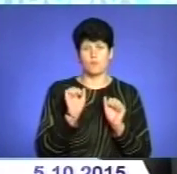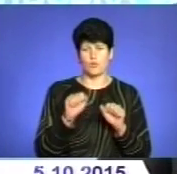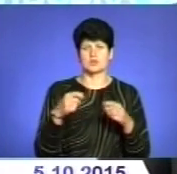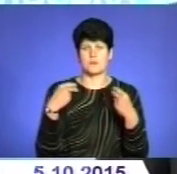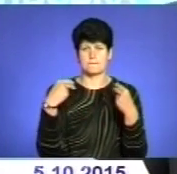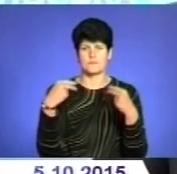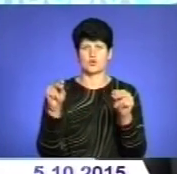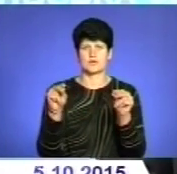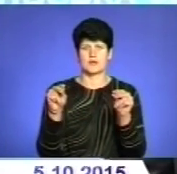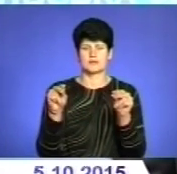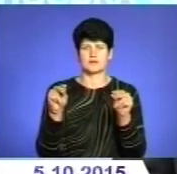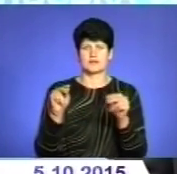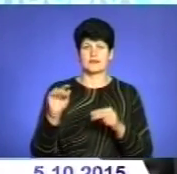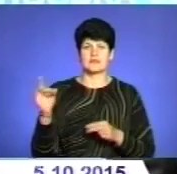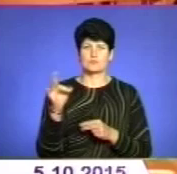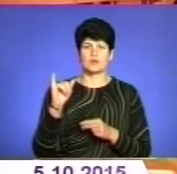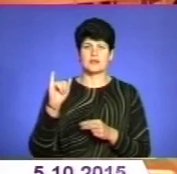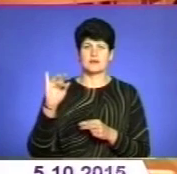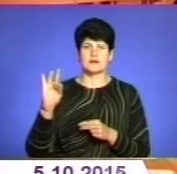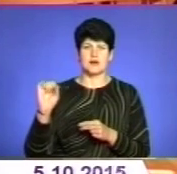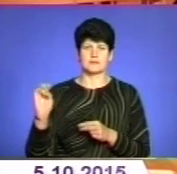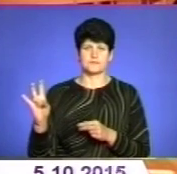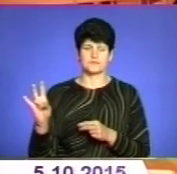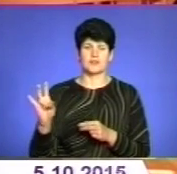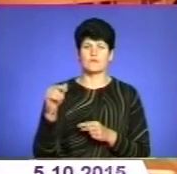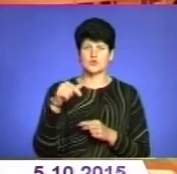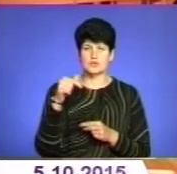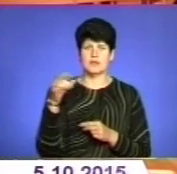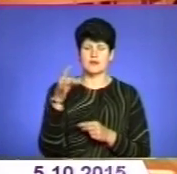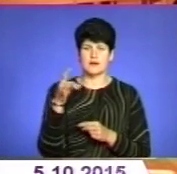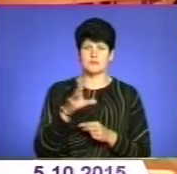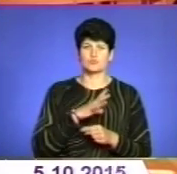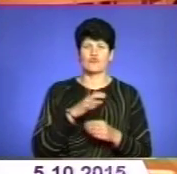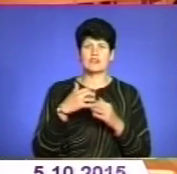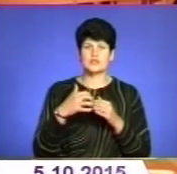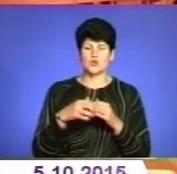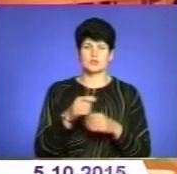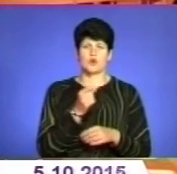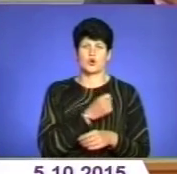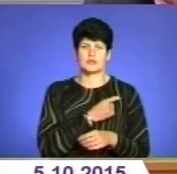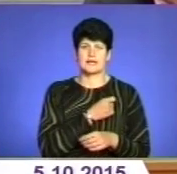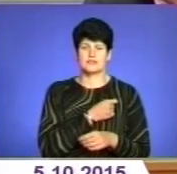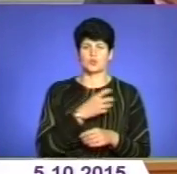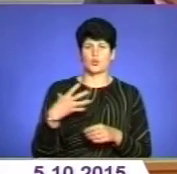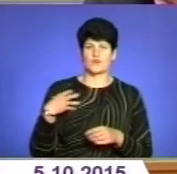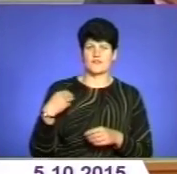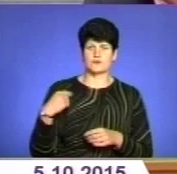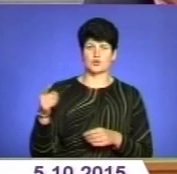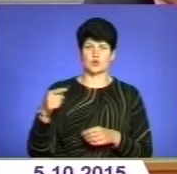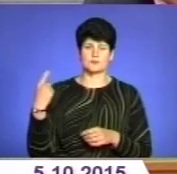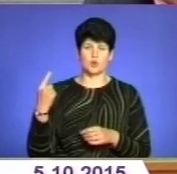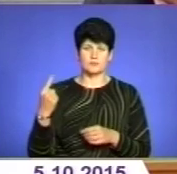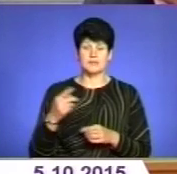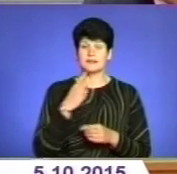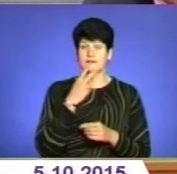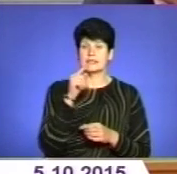в Республіку Іран. Цього разу посол відвідав Херсонську, Одеську, Львівську і Тернопільську області. Зважаючи